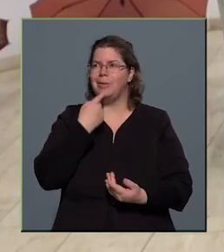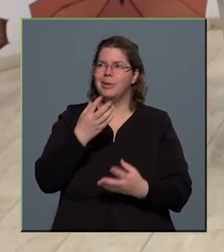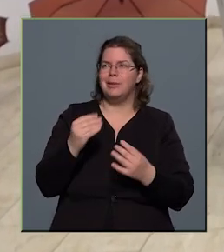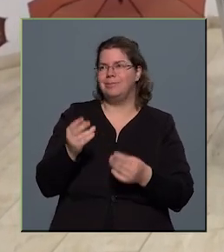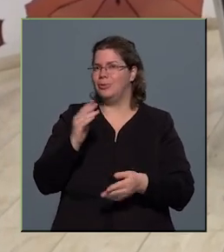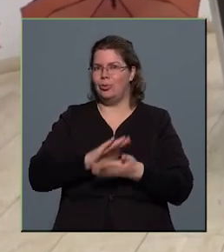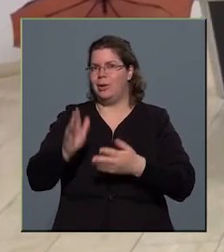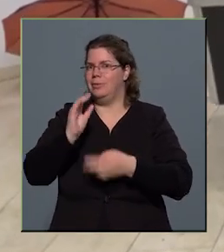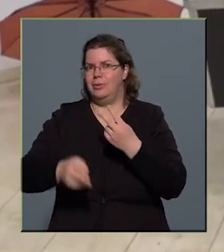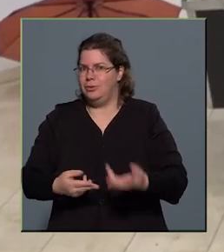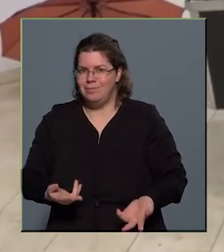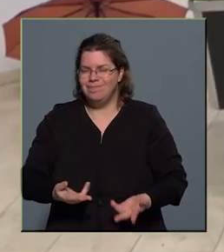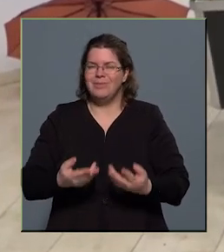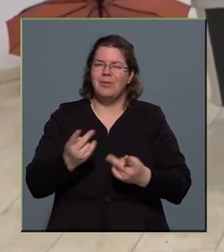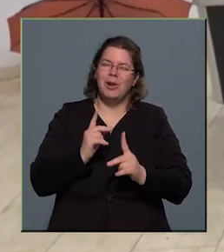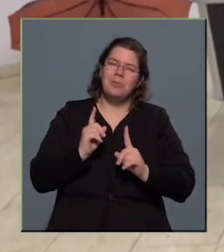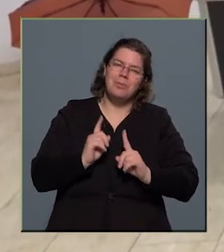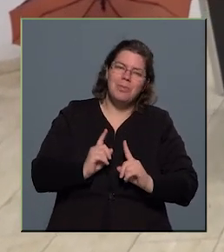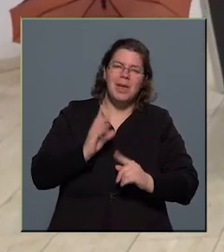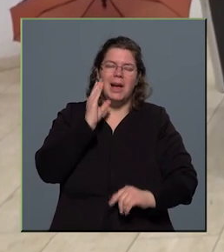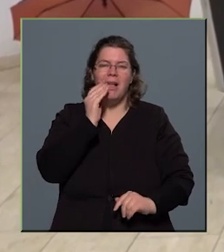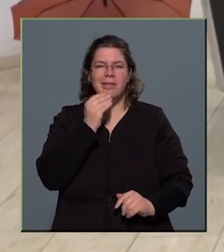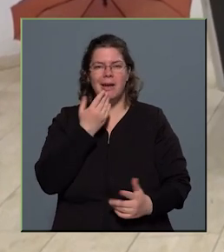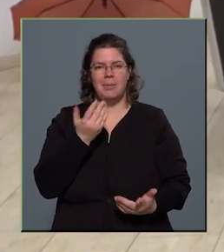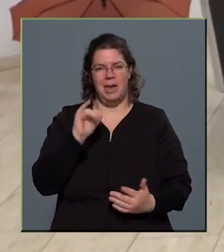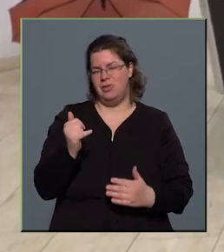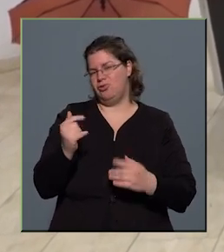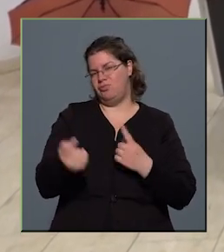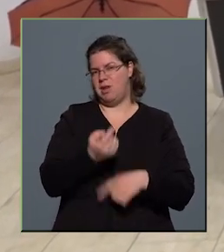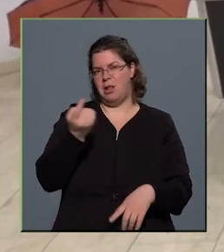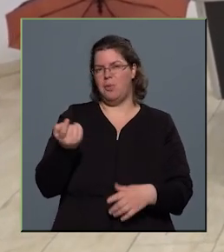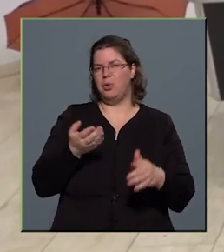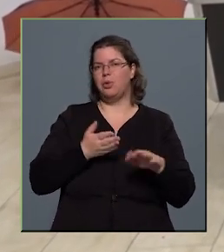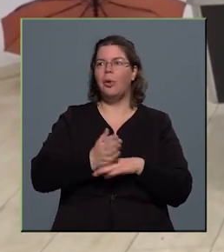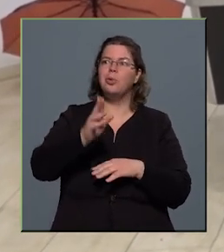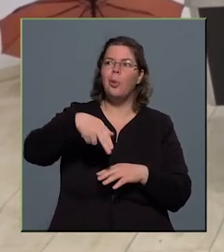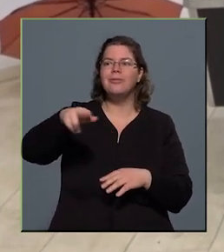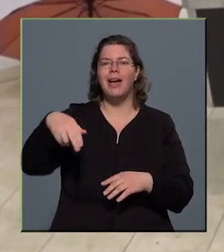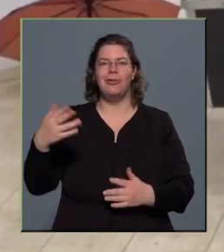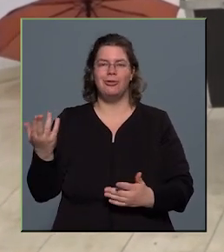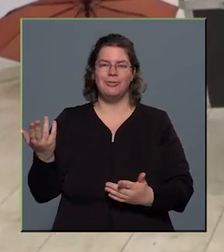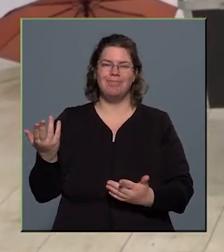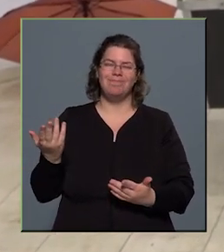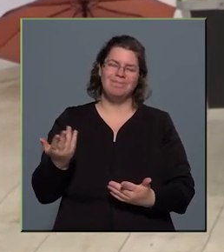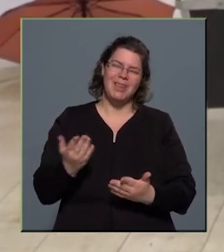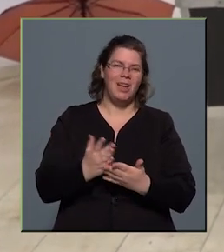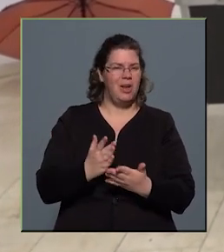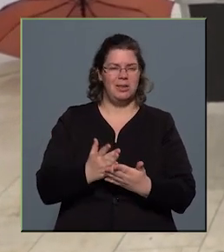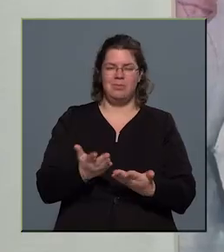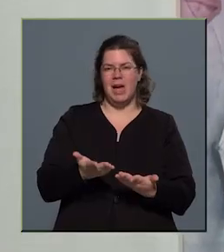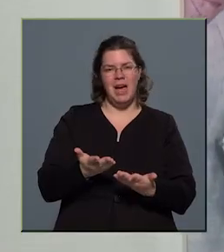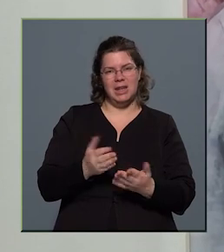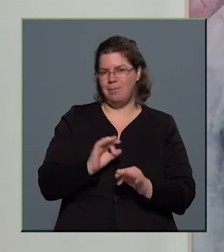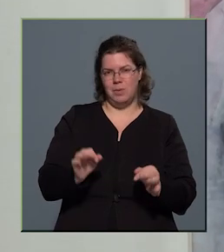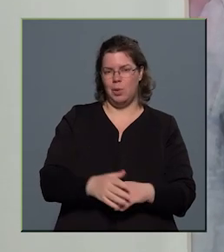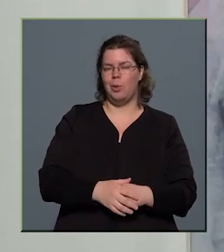nincs kész, tehát valahol megáll az ember, és előfordul, hogy túl festi, akkor az ugye már nem